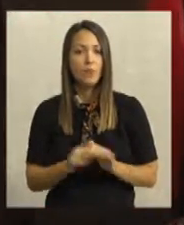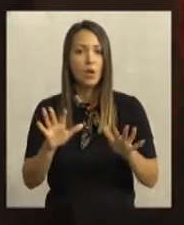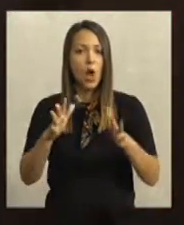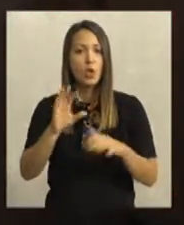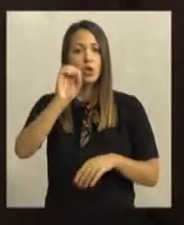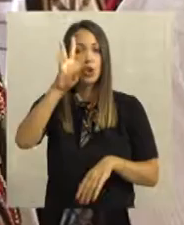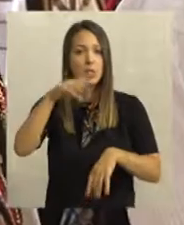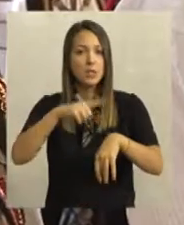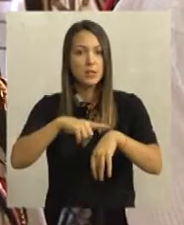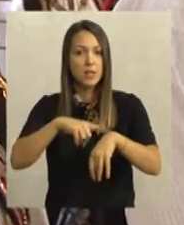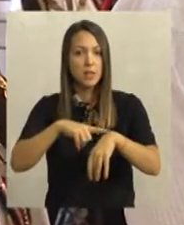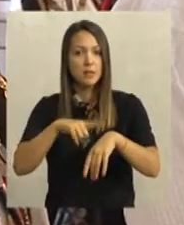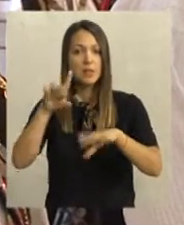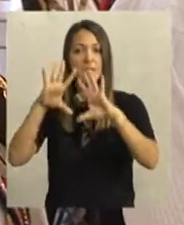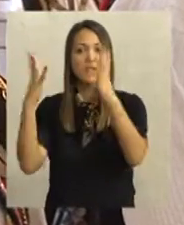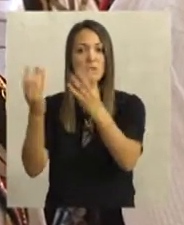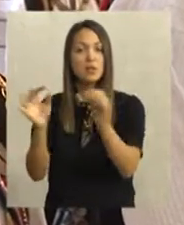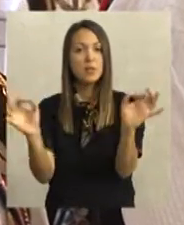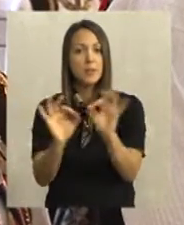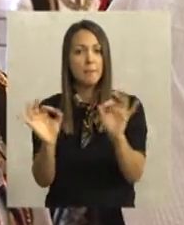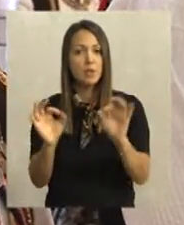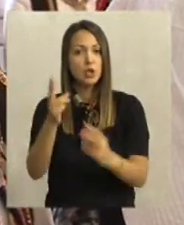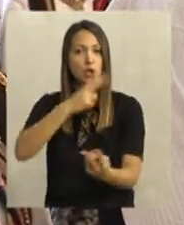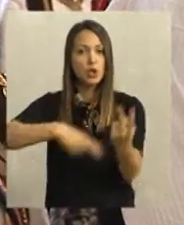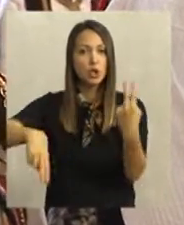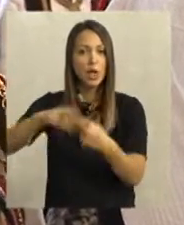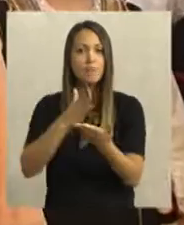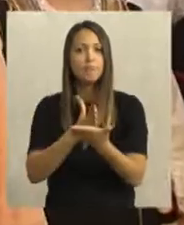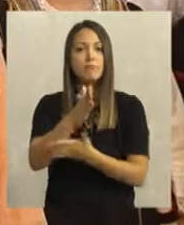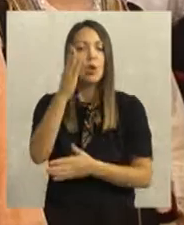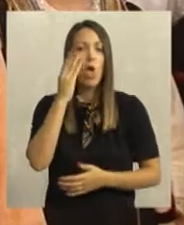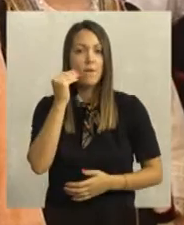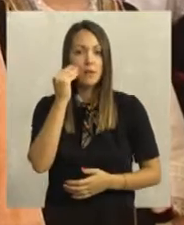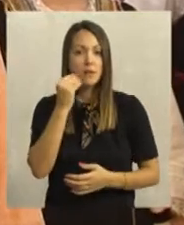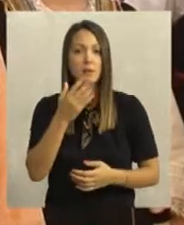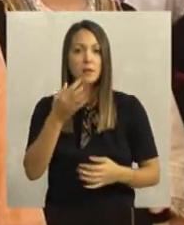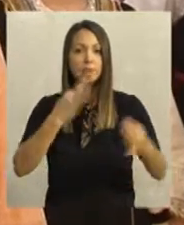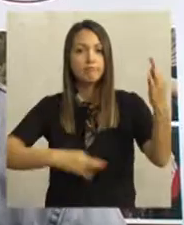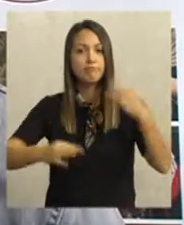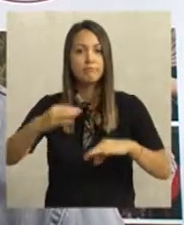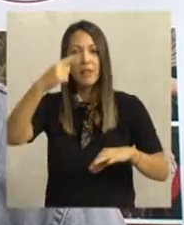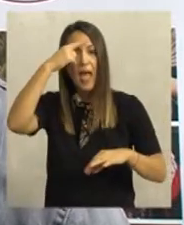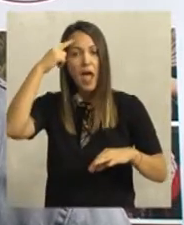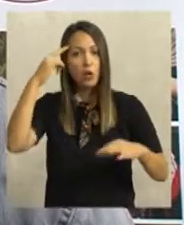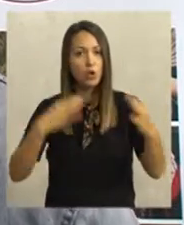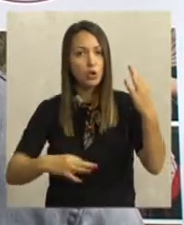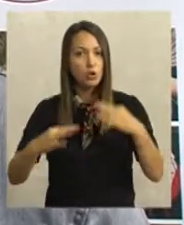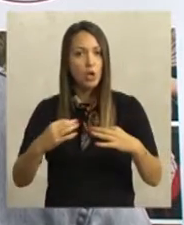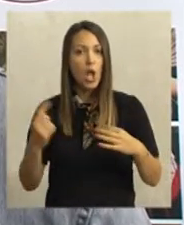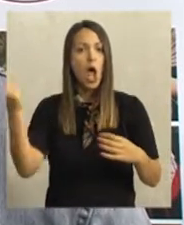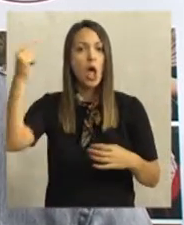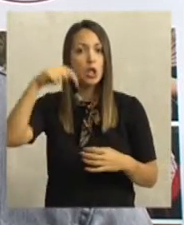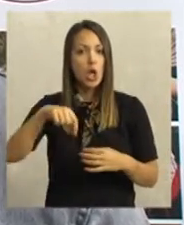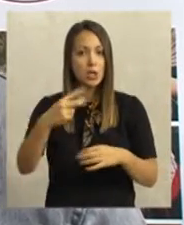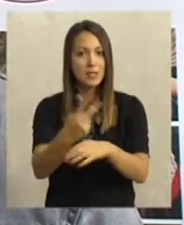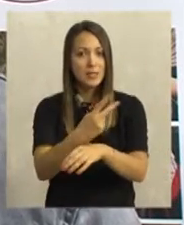Već negde oko 14 časova svi oni bit će spremni za šetnje kroz Novi Sad, obučeni u prelepe narodne nošnje, a dolaze nam